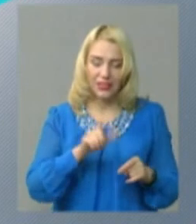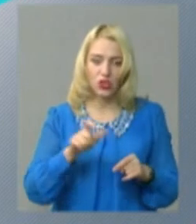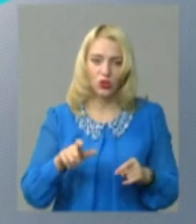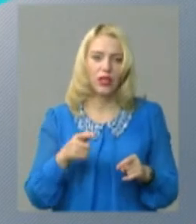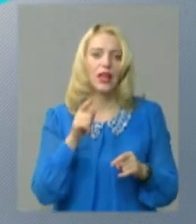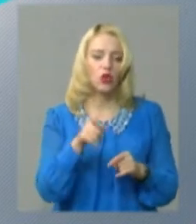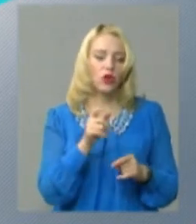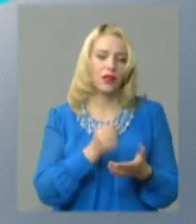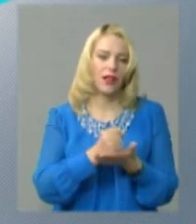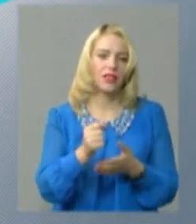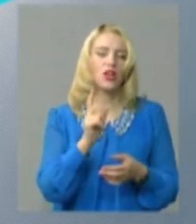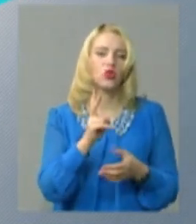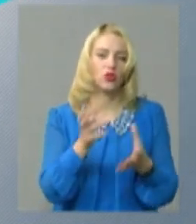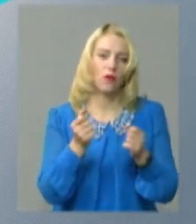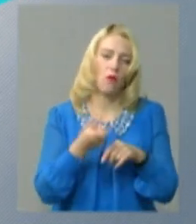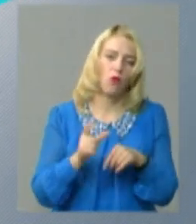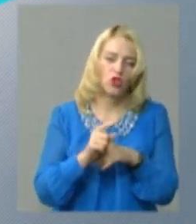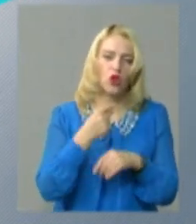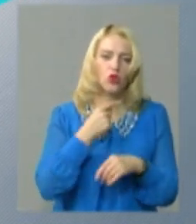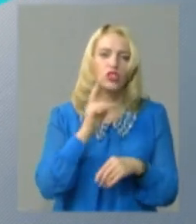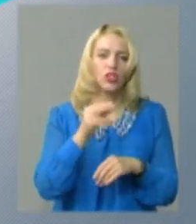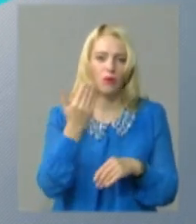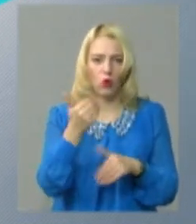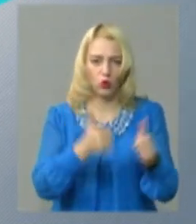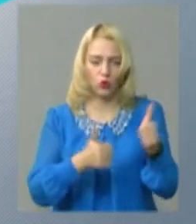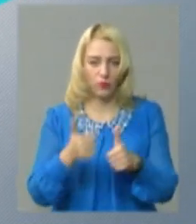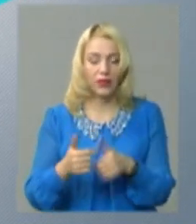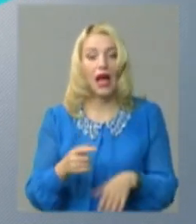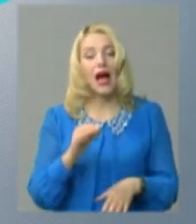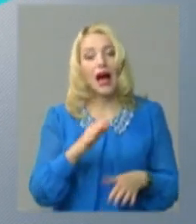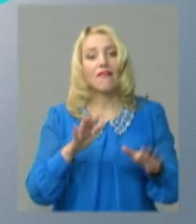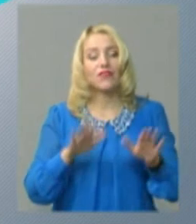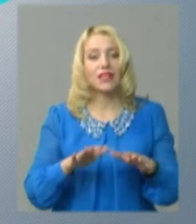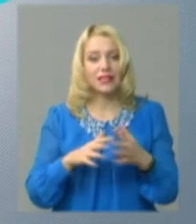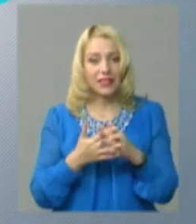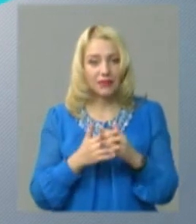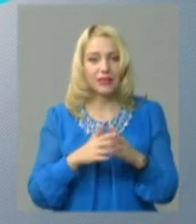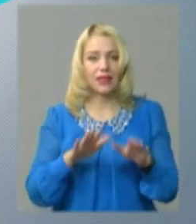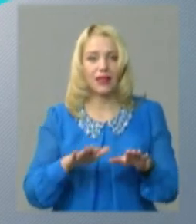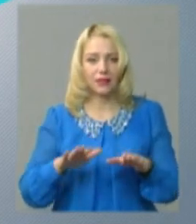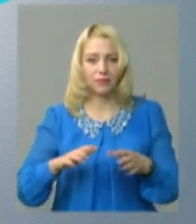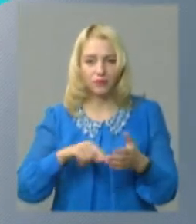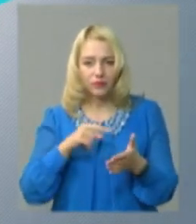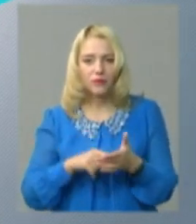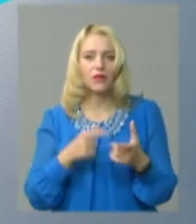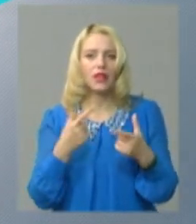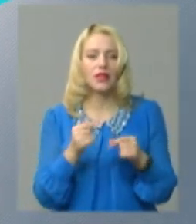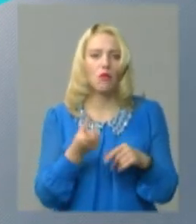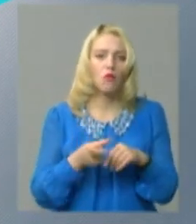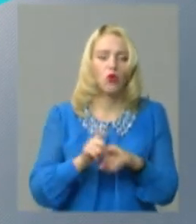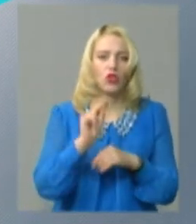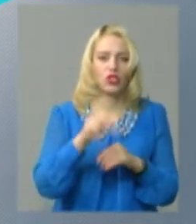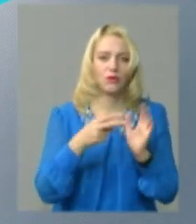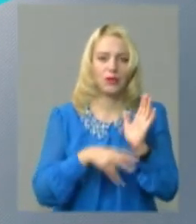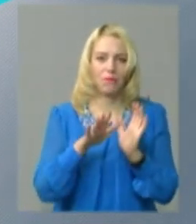отримав більше голосів, ніж його суперники. Натомість в населених пунктах, де виборців більше 75 тисяч, для того,